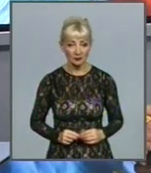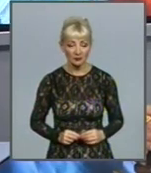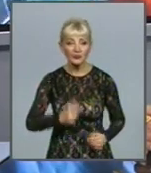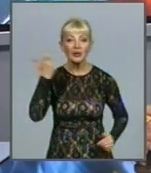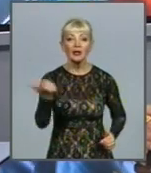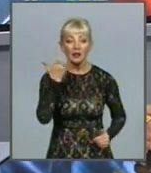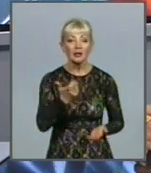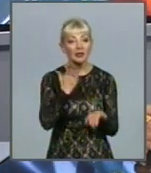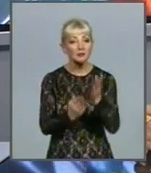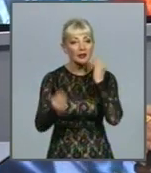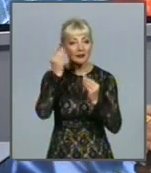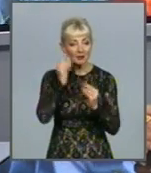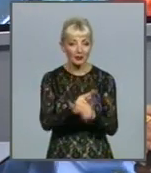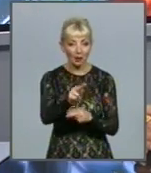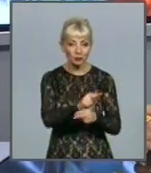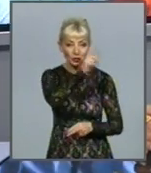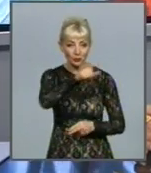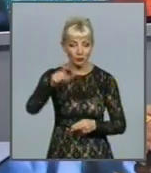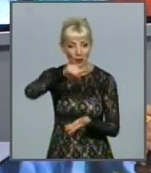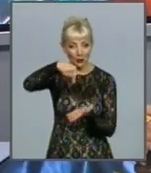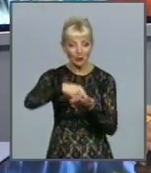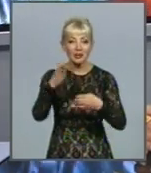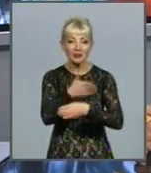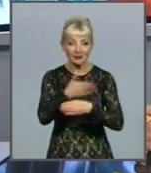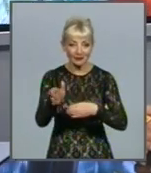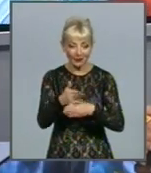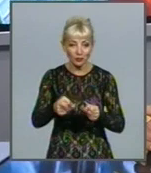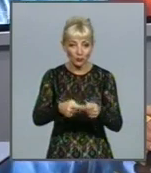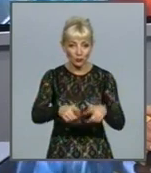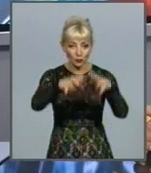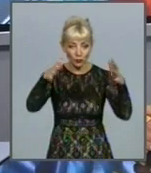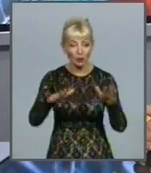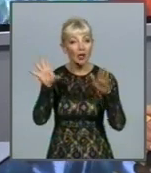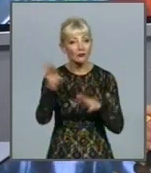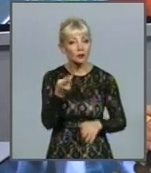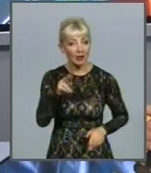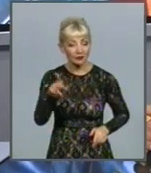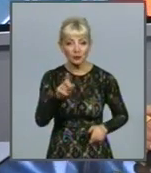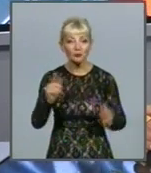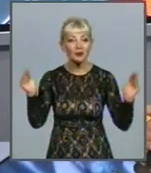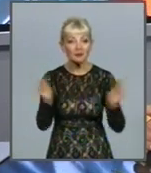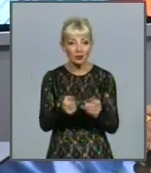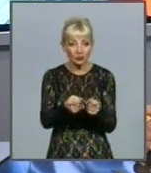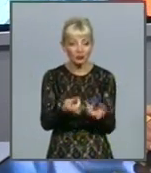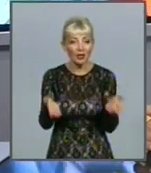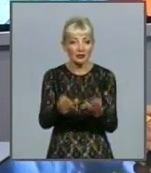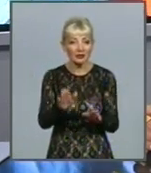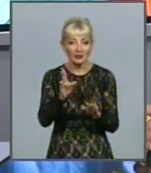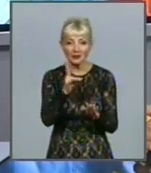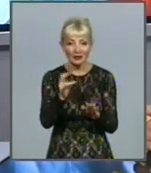Харків має намір навчити жителів Мегаполісу сортувати сміття. Все для того, щоб менше відходів залишалося